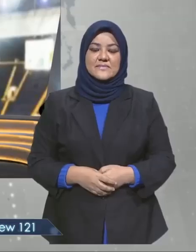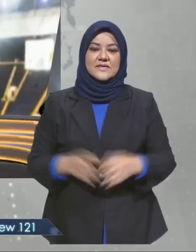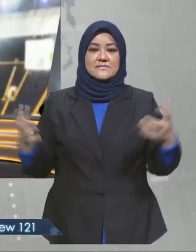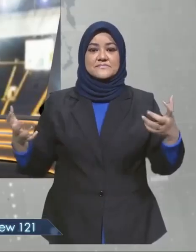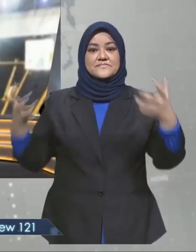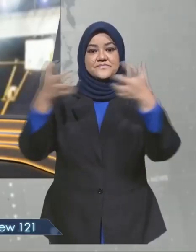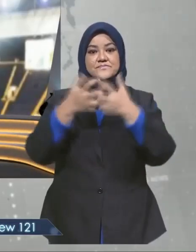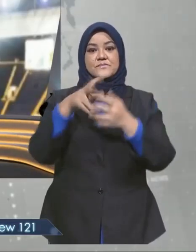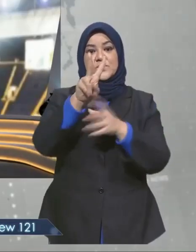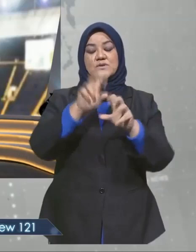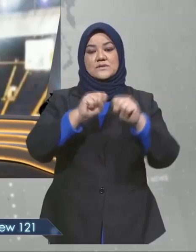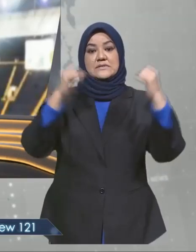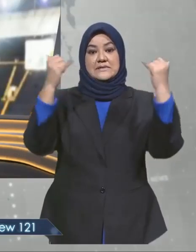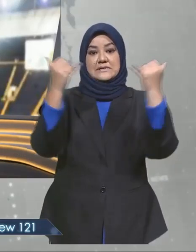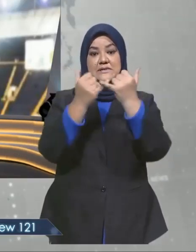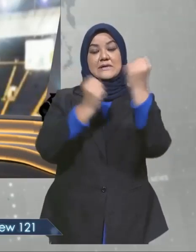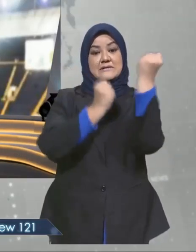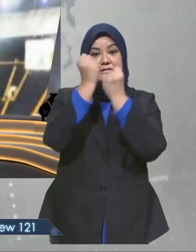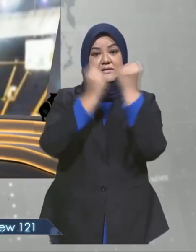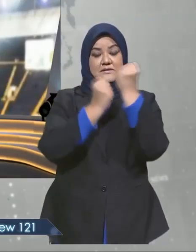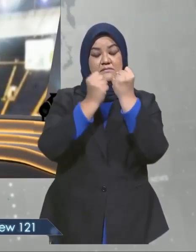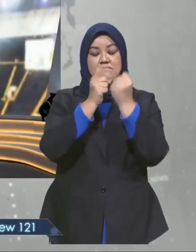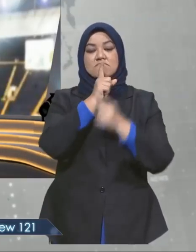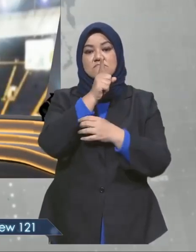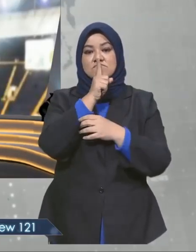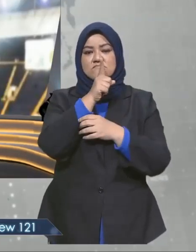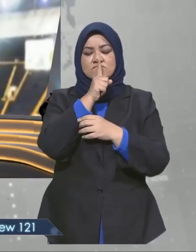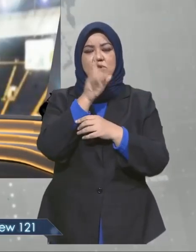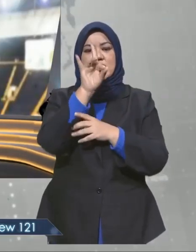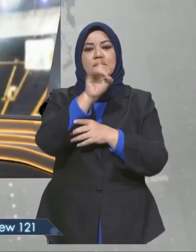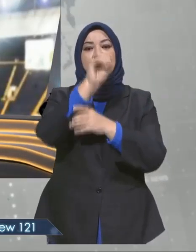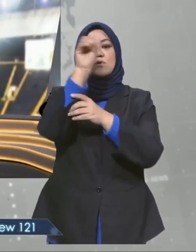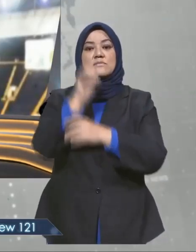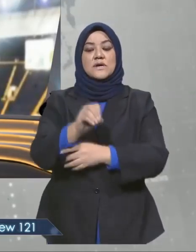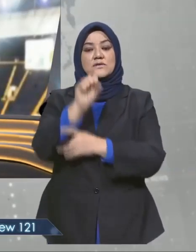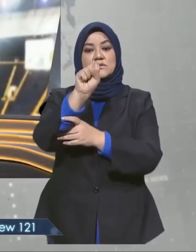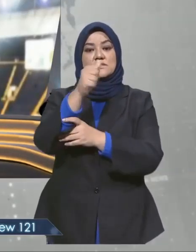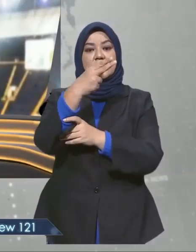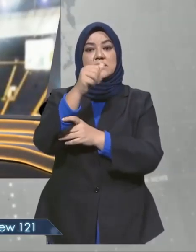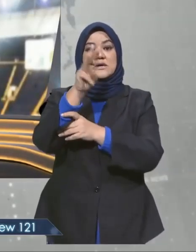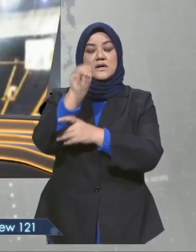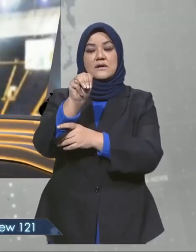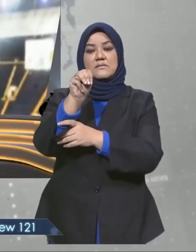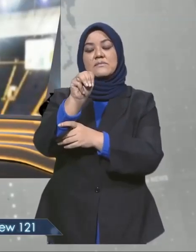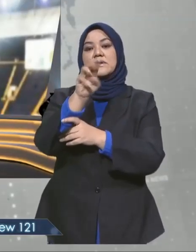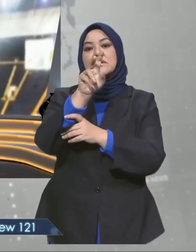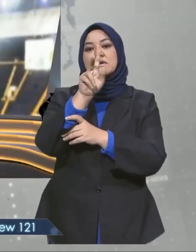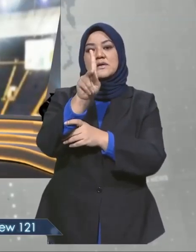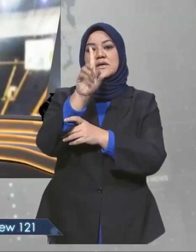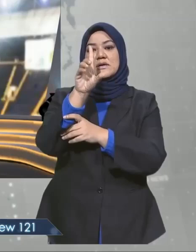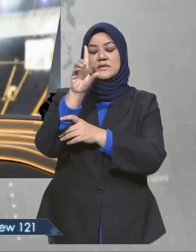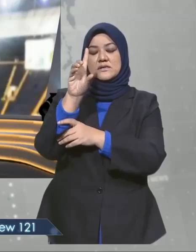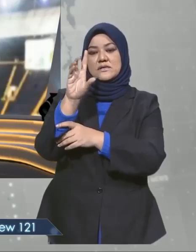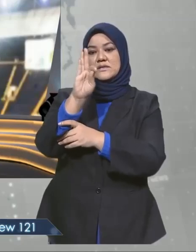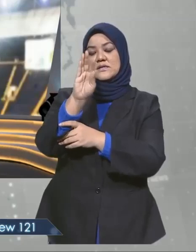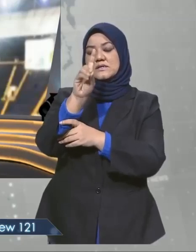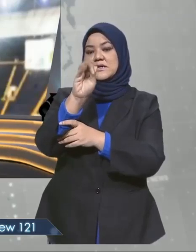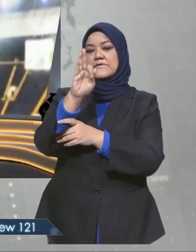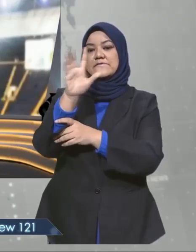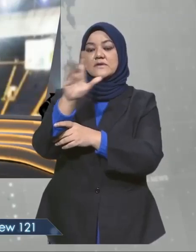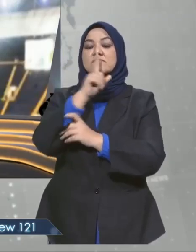Gabungan dua syarikat automotif tempatan dijangka membeli 80% saham Darul Aman FC Sendirian Berhad, DFC,